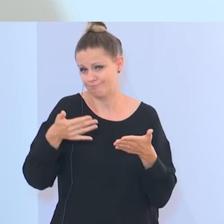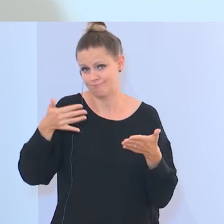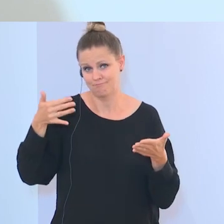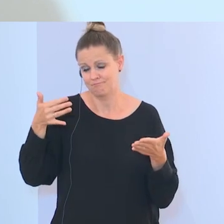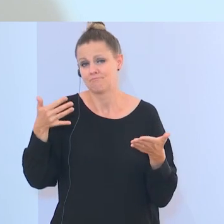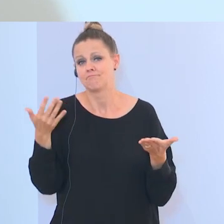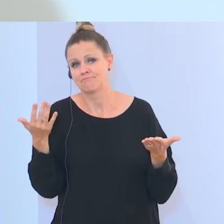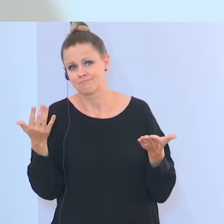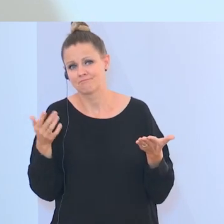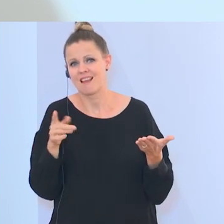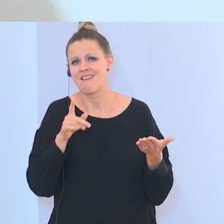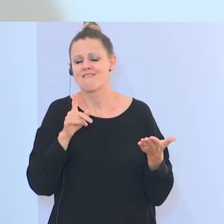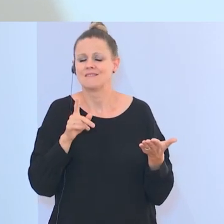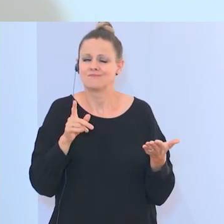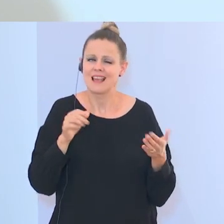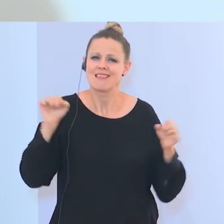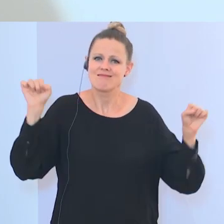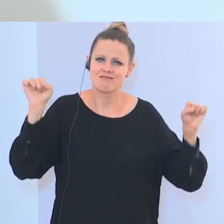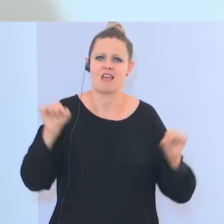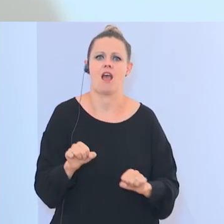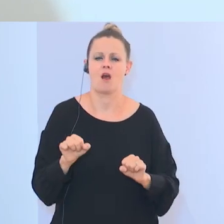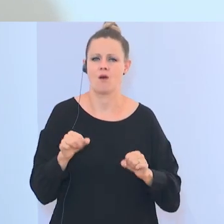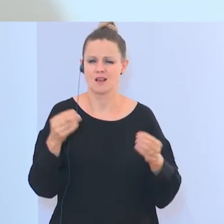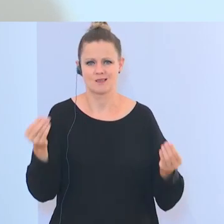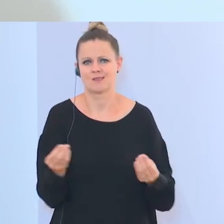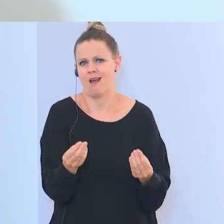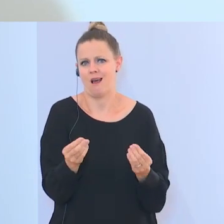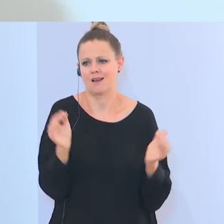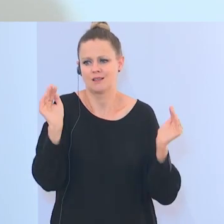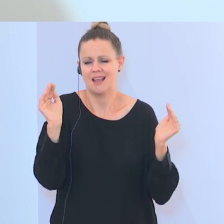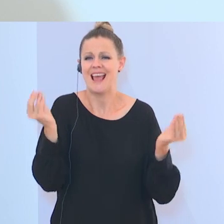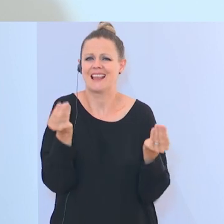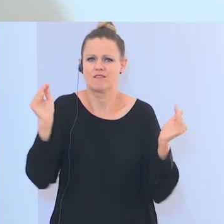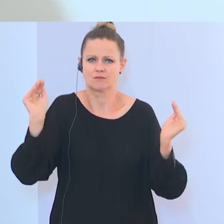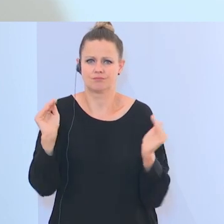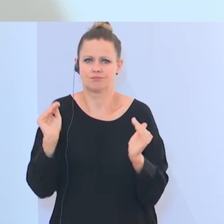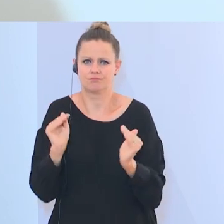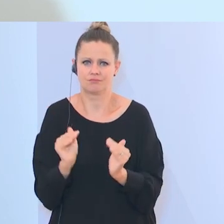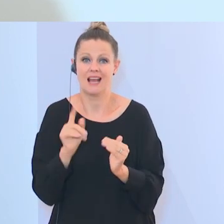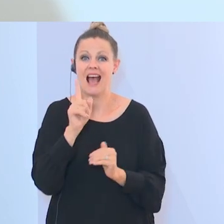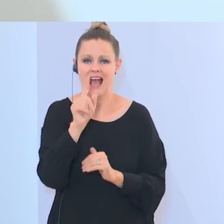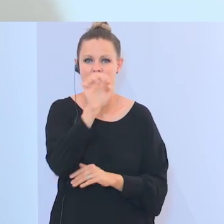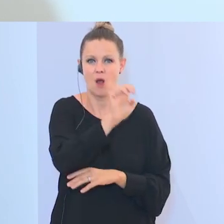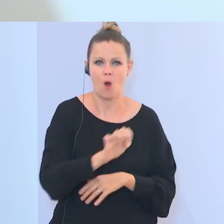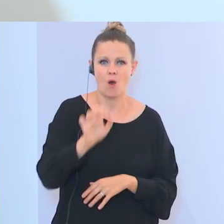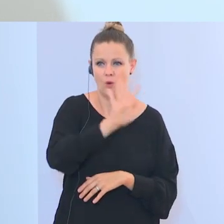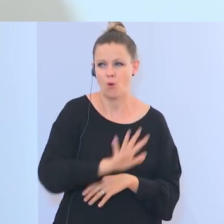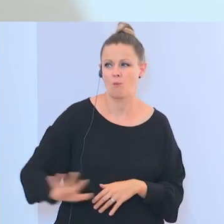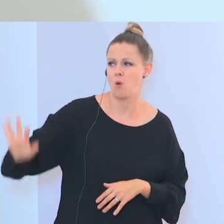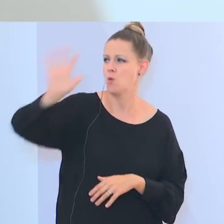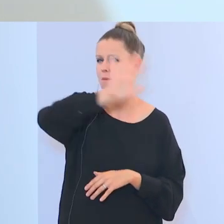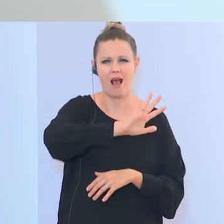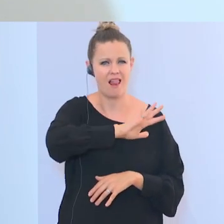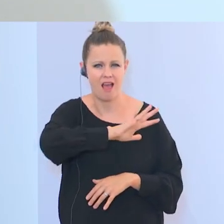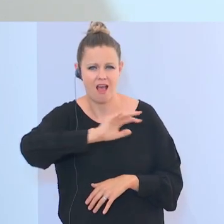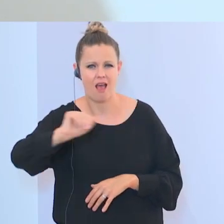weniger Terrorismusakte gesehen, aber überall in Europa diskutiert man